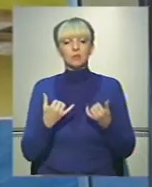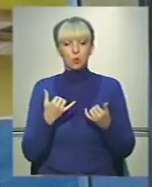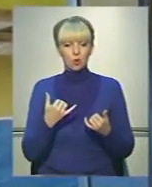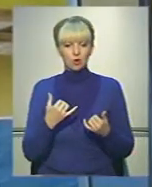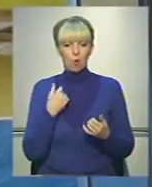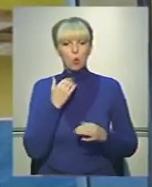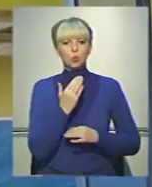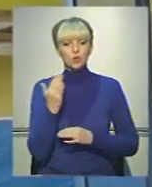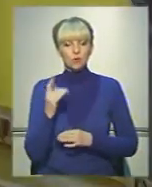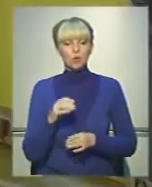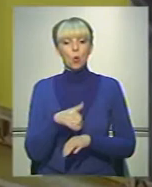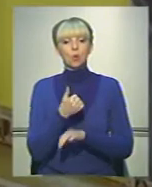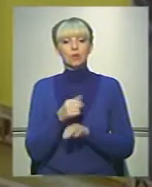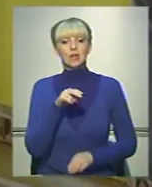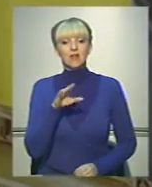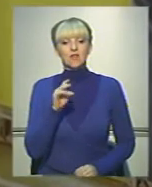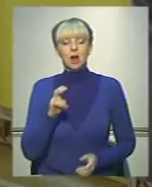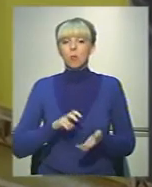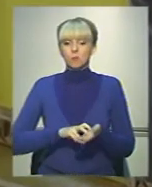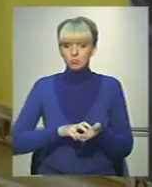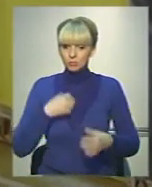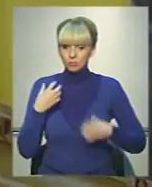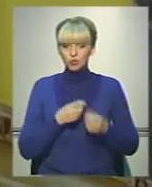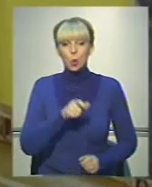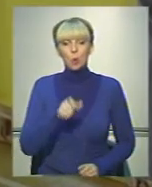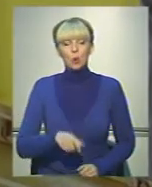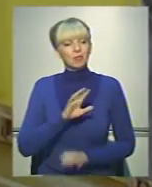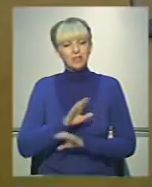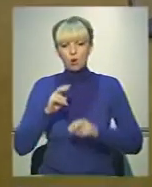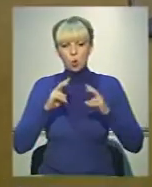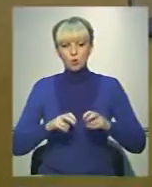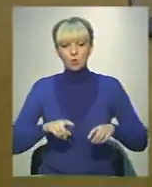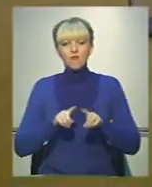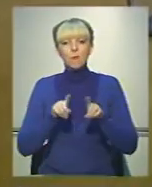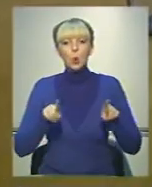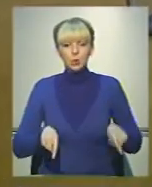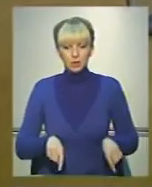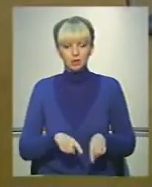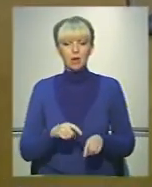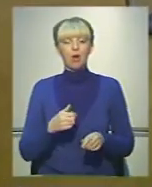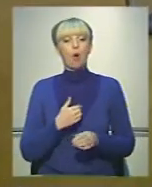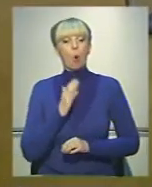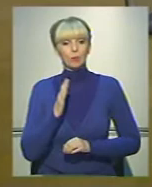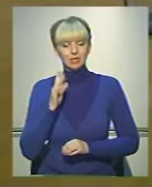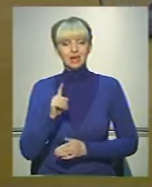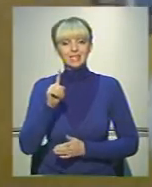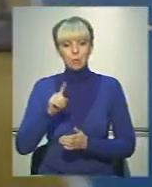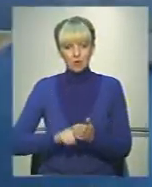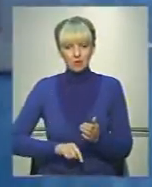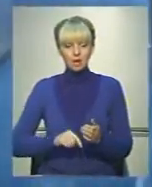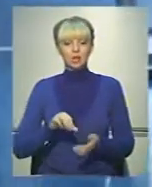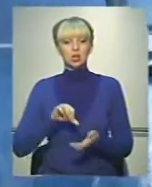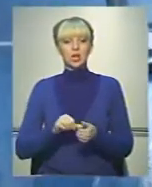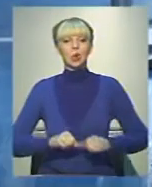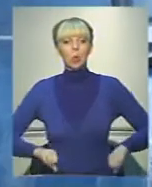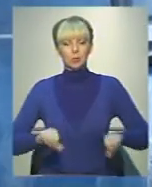голосування. У голови ДВК ще й побоювані, що громадяни не розберуться в бюлетенях, але оптимістично запевняє, члени